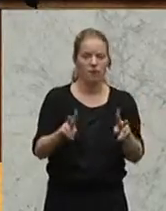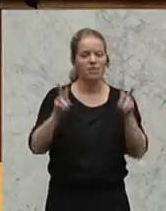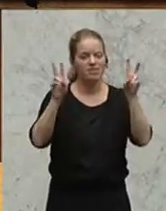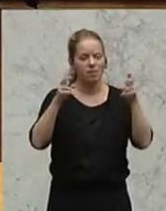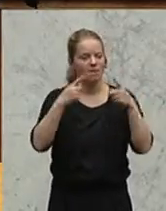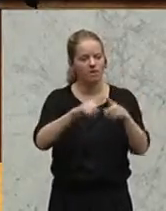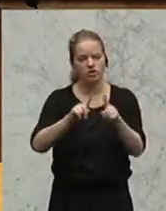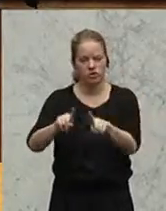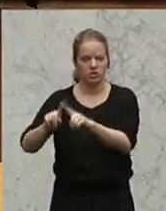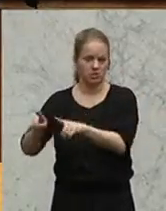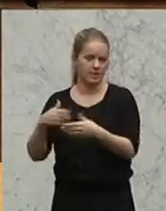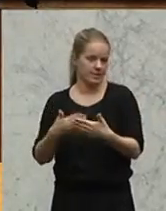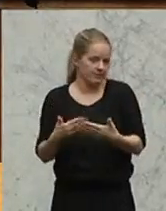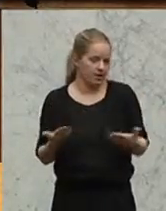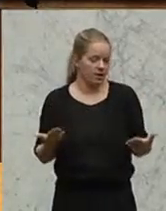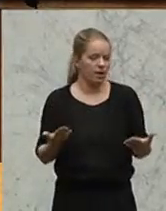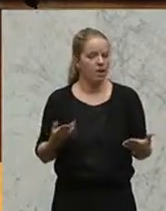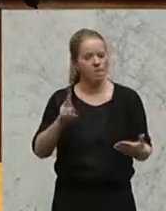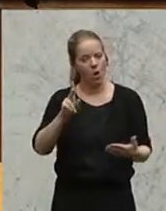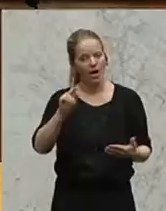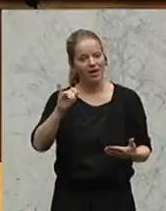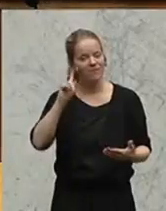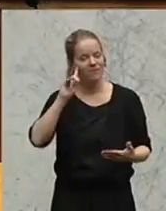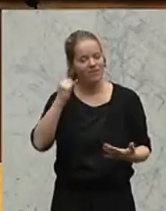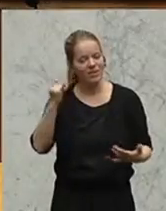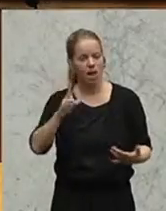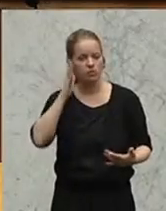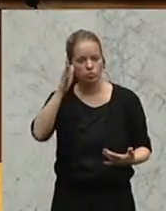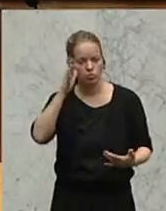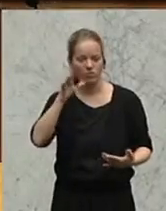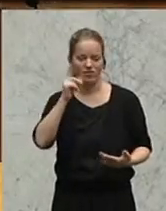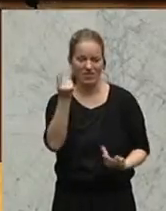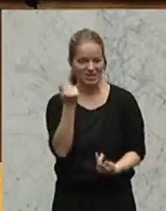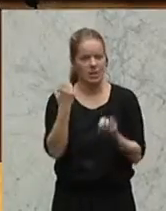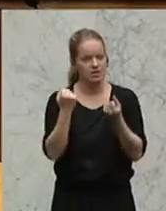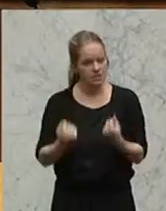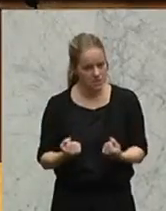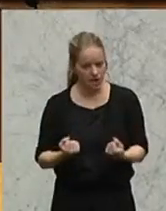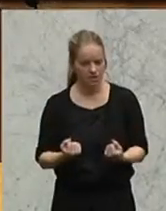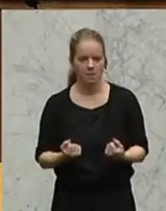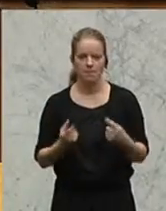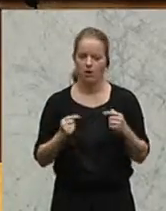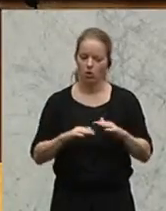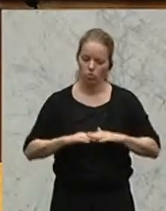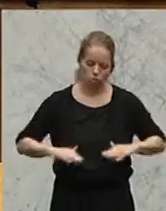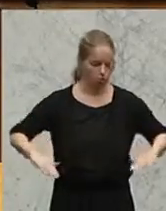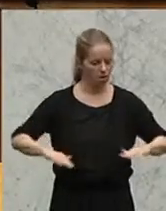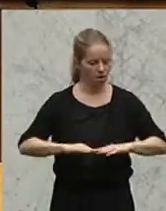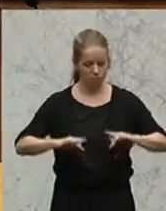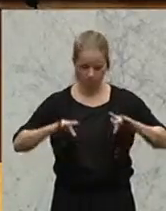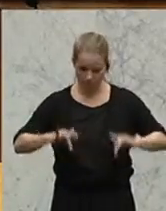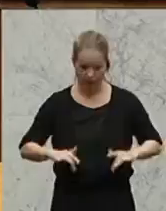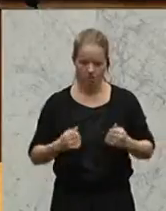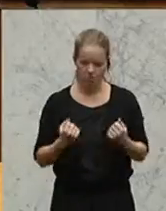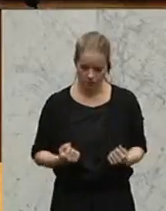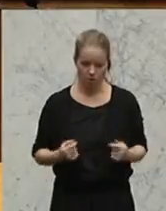wie können wir langfristig den VKI in seiner Finanzierung absichern, sodass er die Unabhängigkeit gewahrt hat, sprich, dass er planbare Einnahmen generiert. Wir haben jetzt